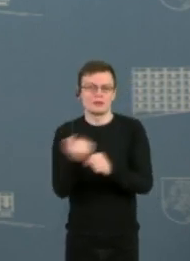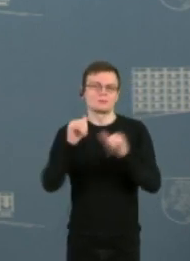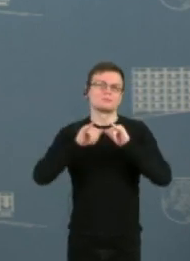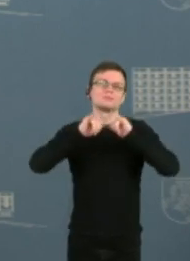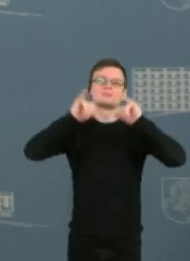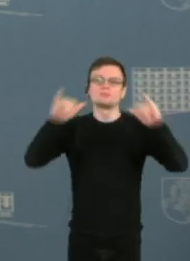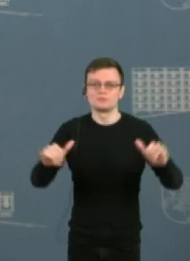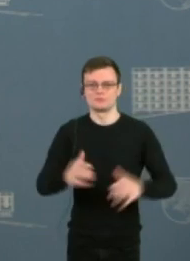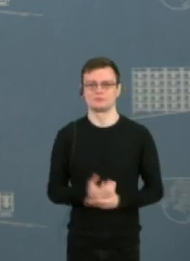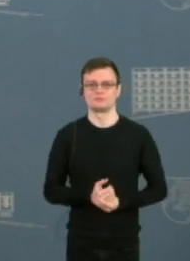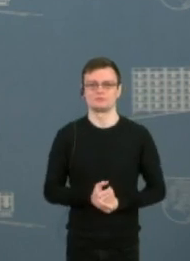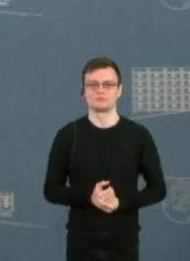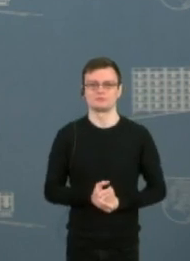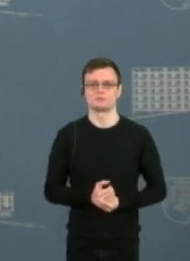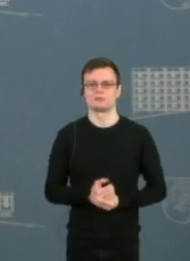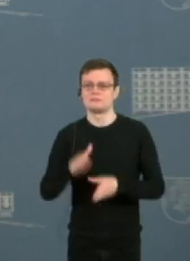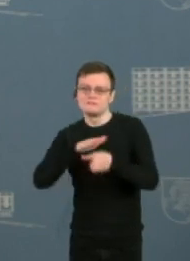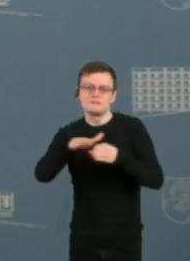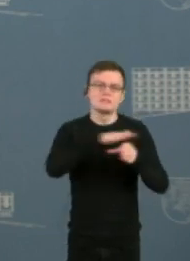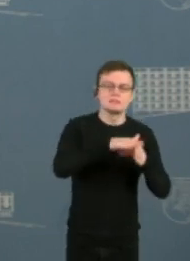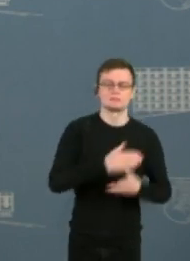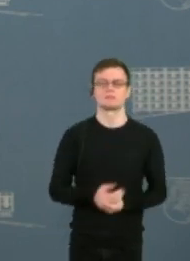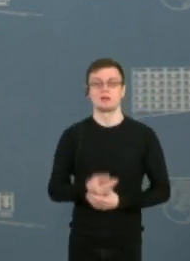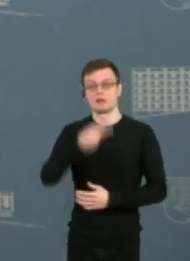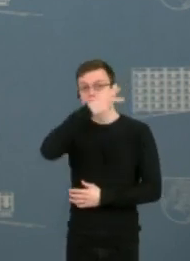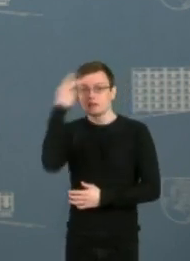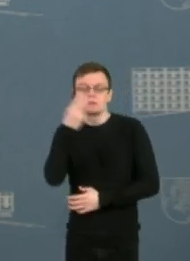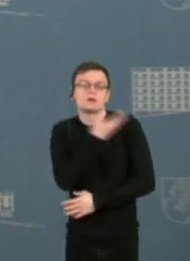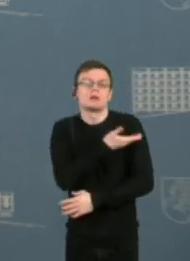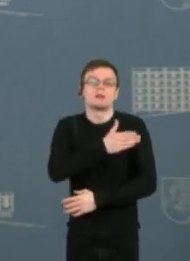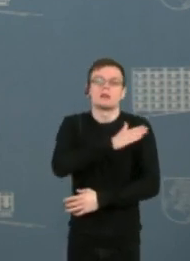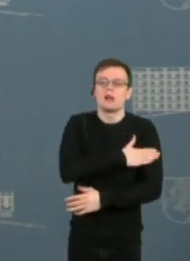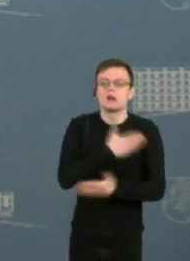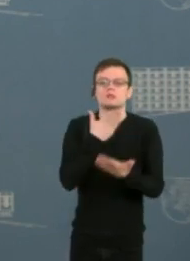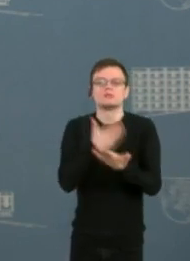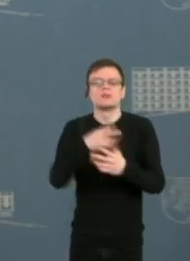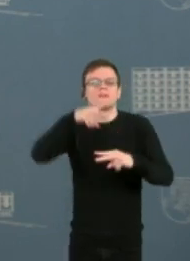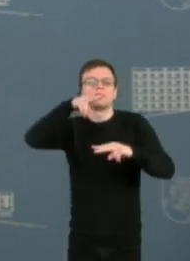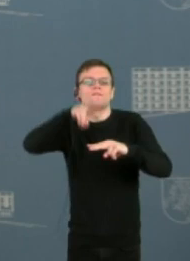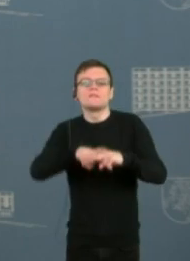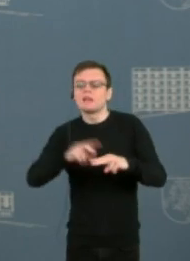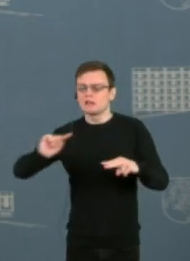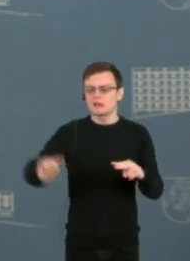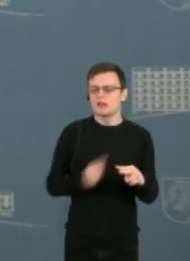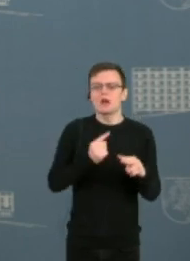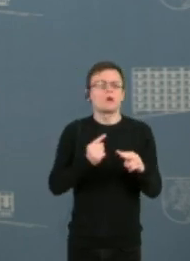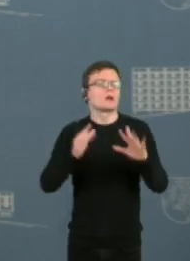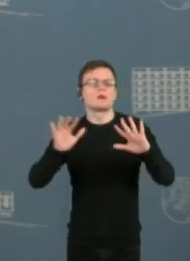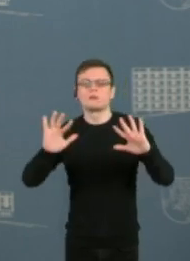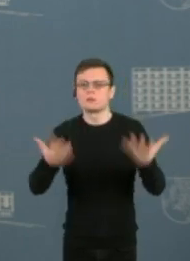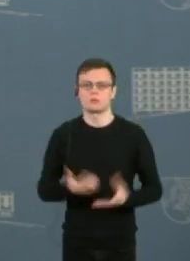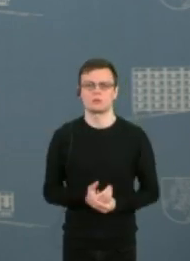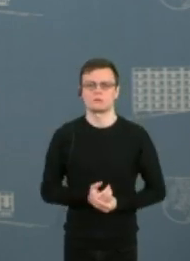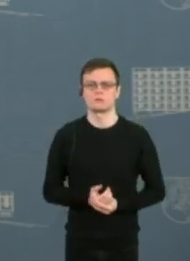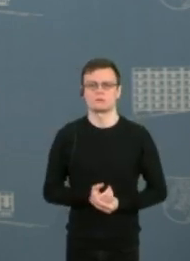įgyvendinti. Lietuva ir Lenkija yra tokioje geografinėje vietoje, kad